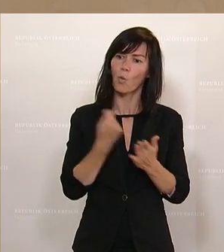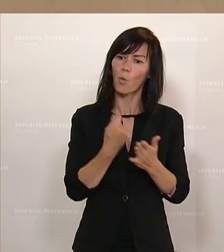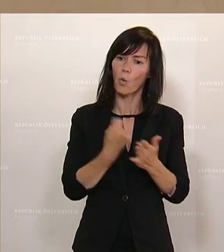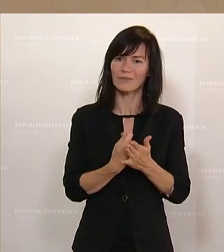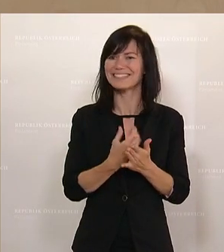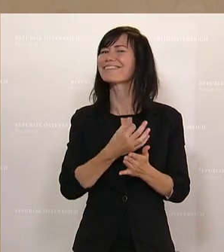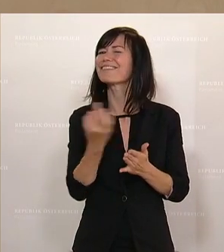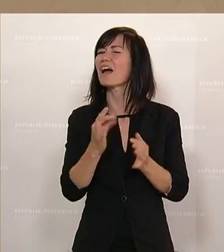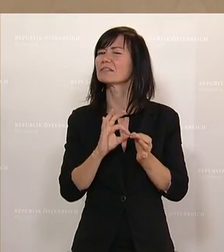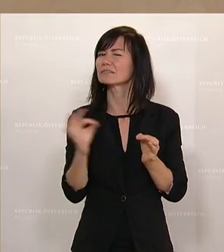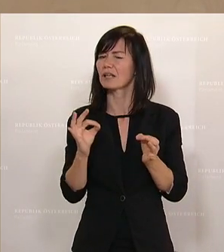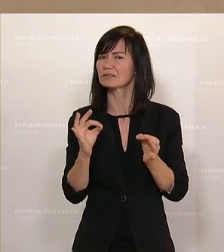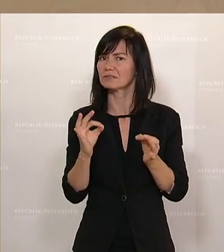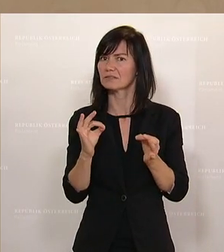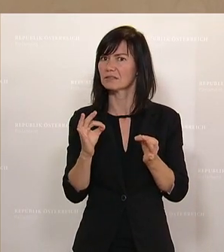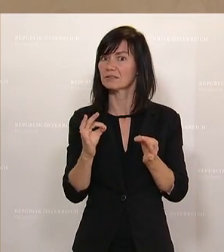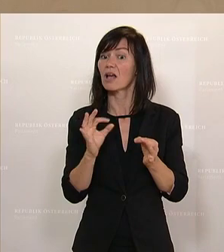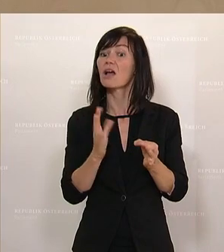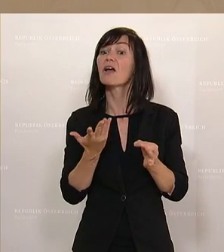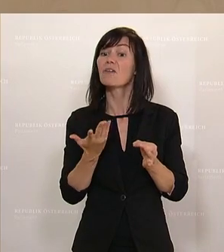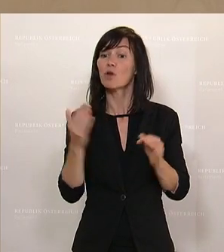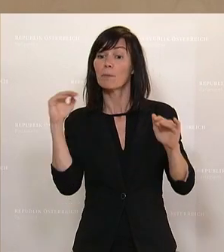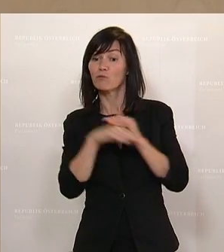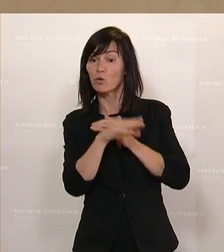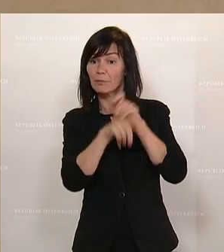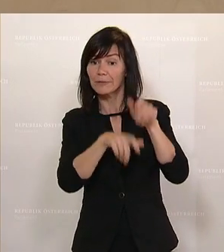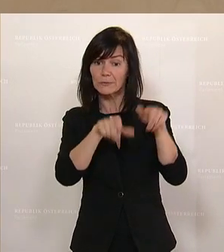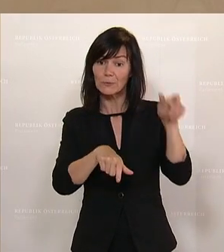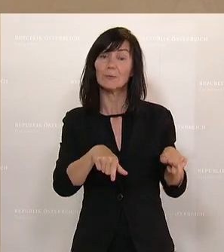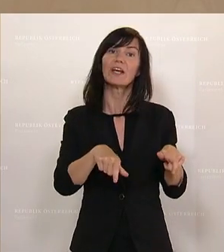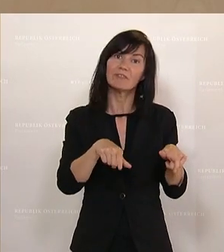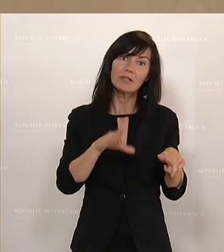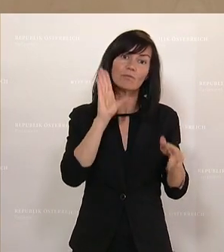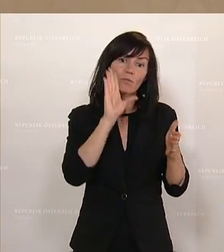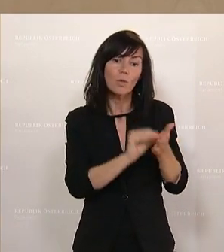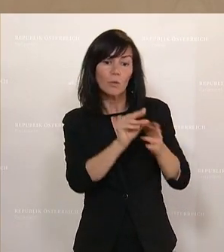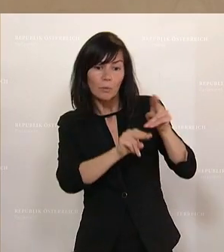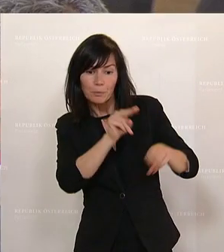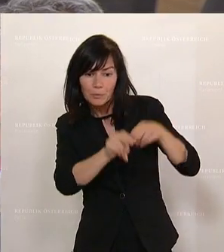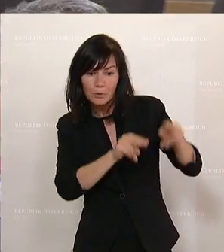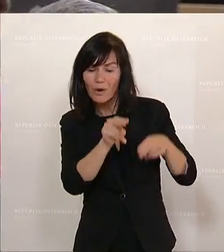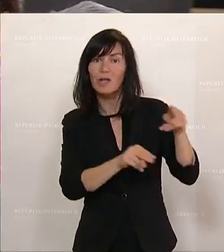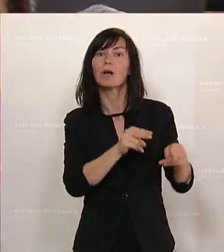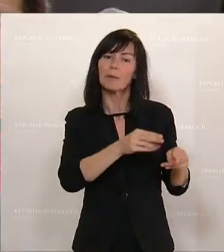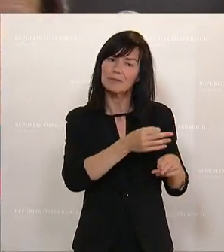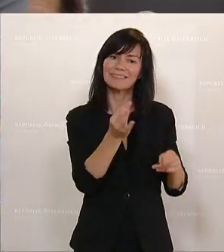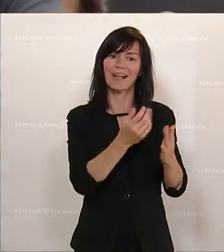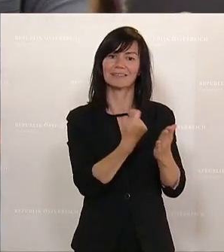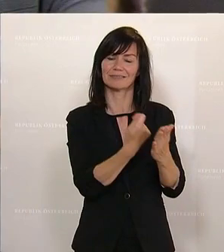Tagsätze für die Betreuung von Geflüchteten in Österreich auch ausgezahlt werden können.